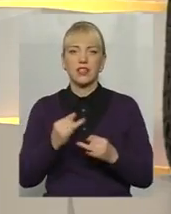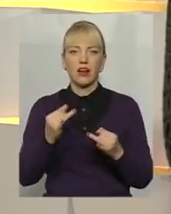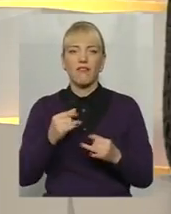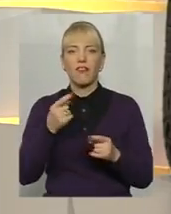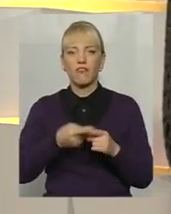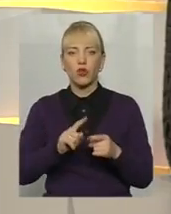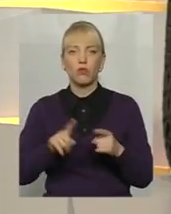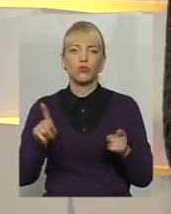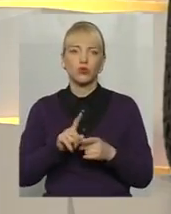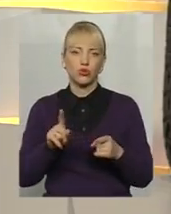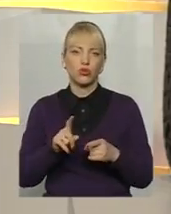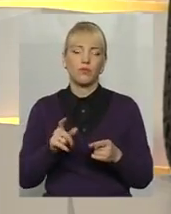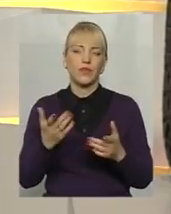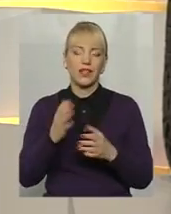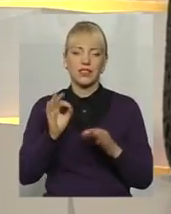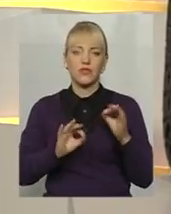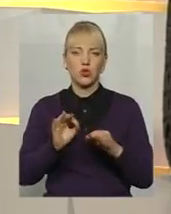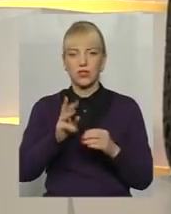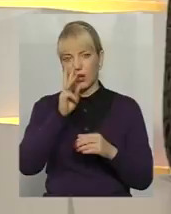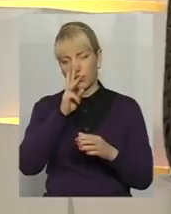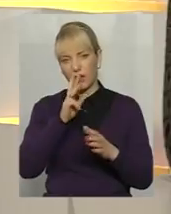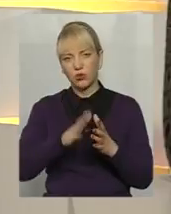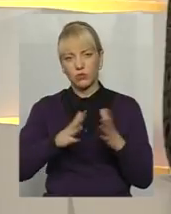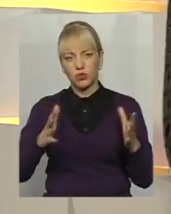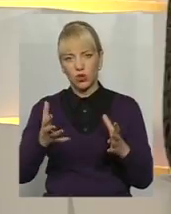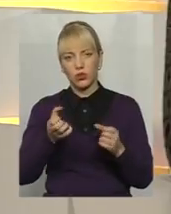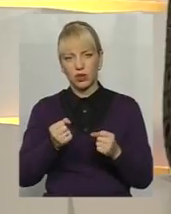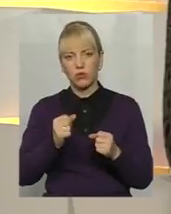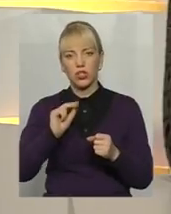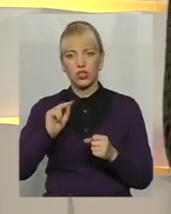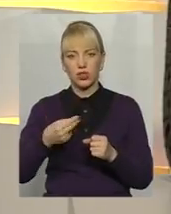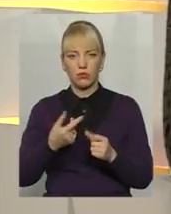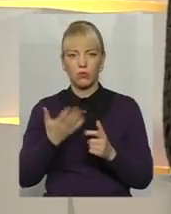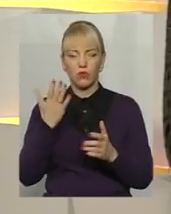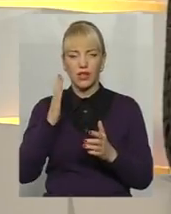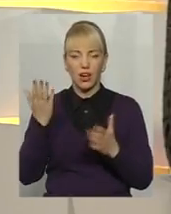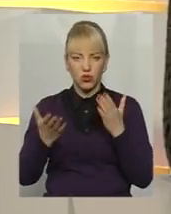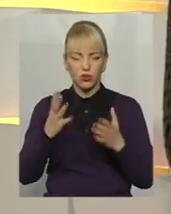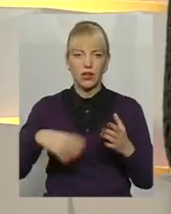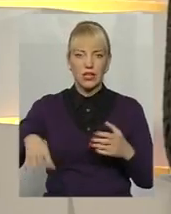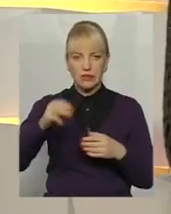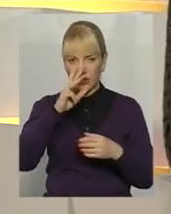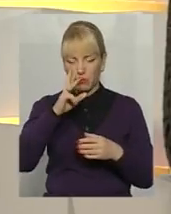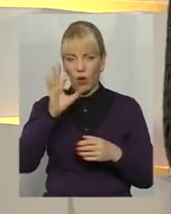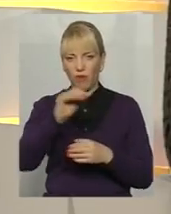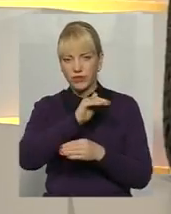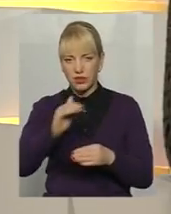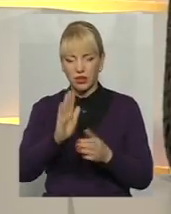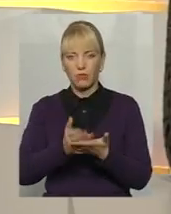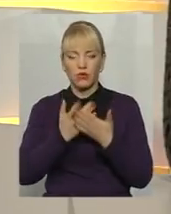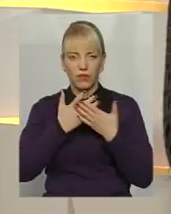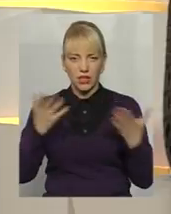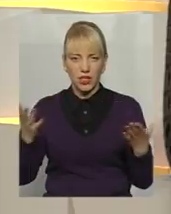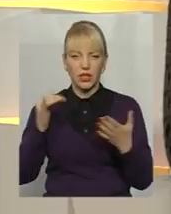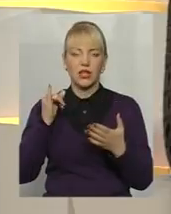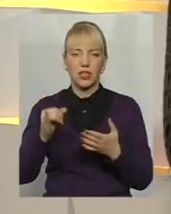на певний відсоток більшу заробітну плату отримати, ніж після того, як будуть стягнути ці податки. Крім того, ще з субсидіями